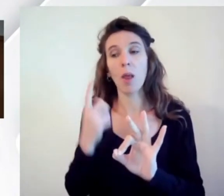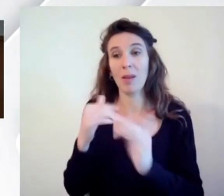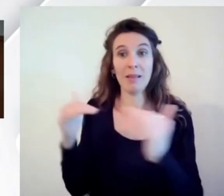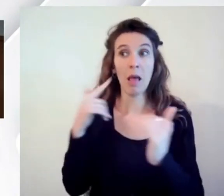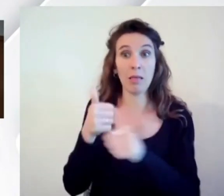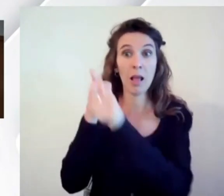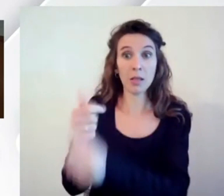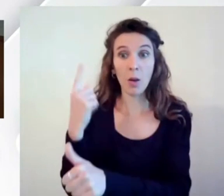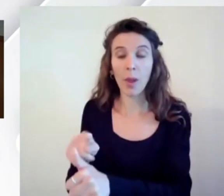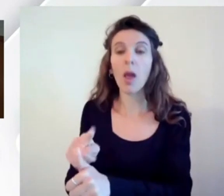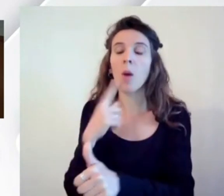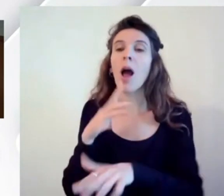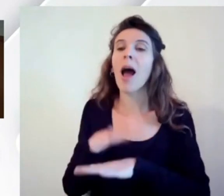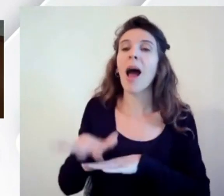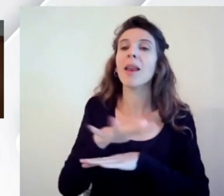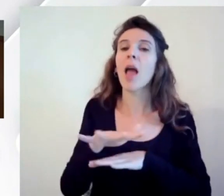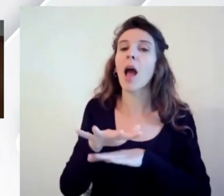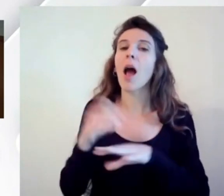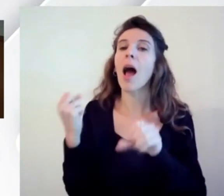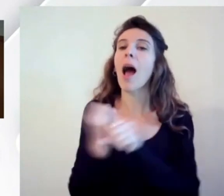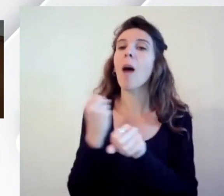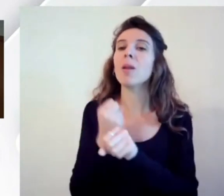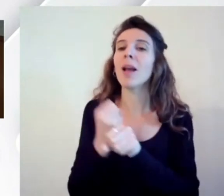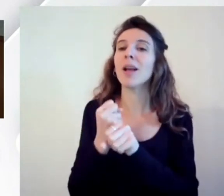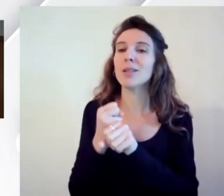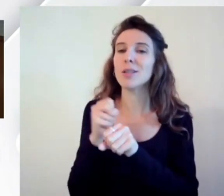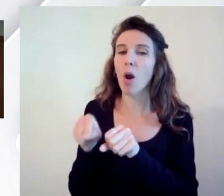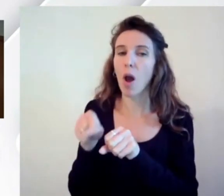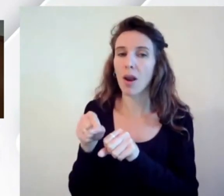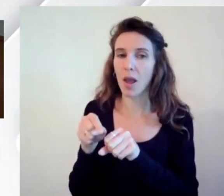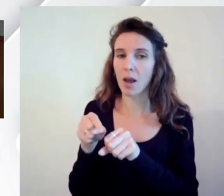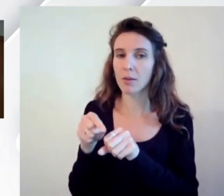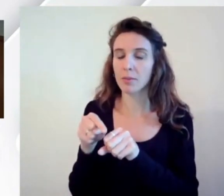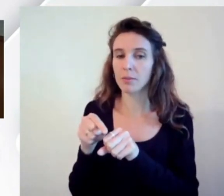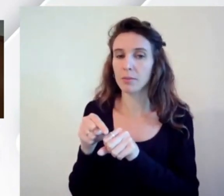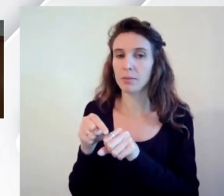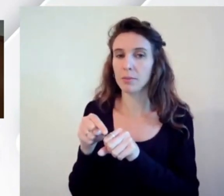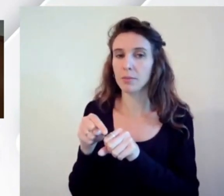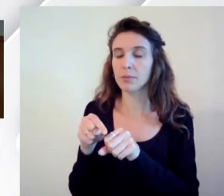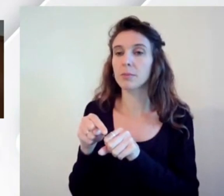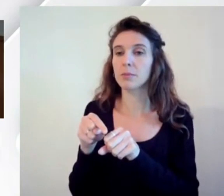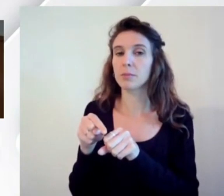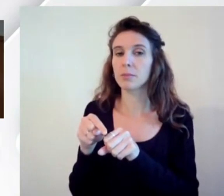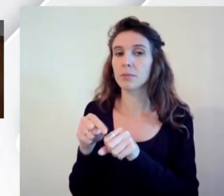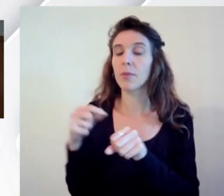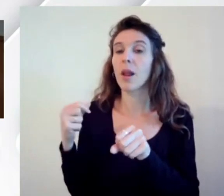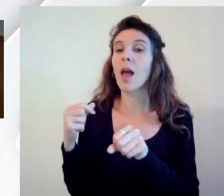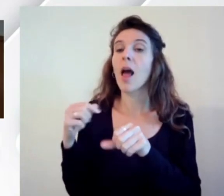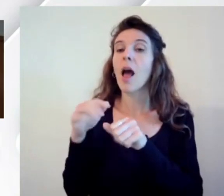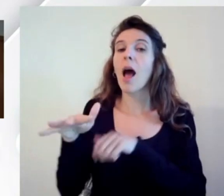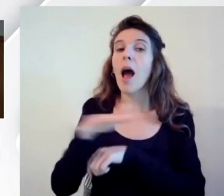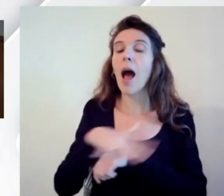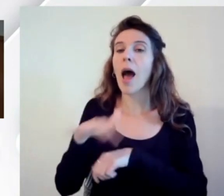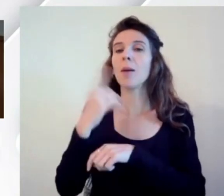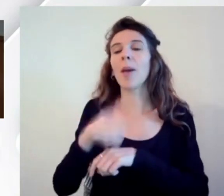le aree di applicazione delle come dire delle modalità di controllo e di verifica